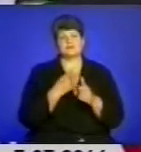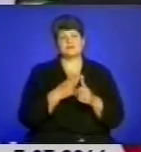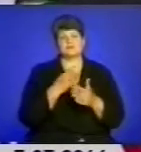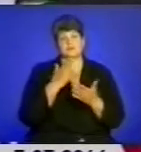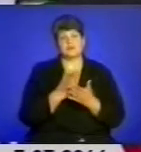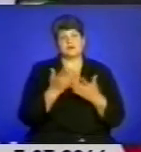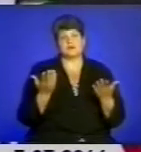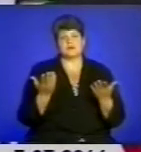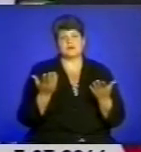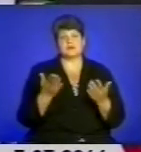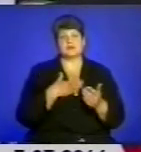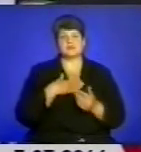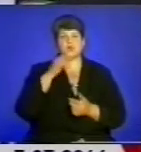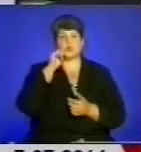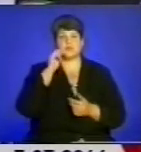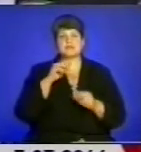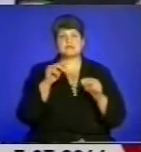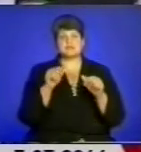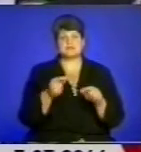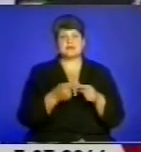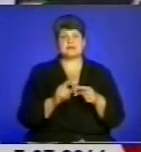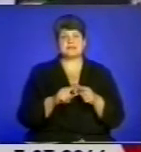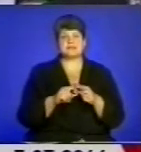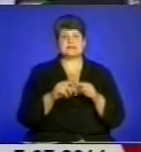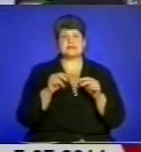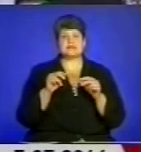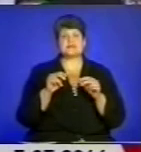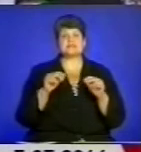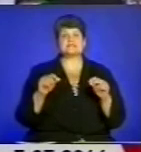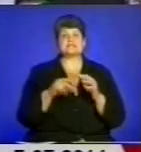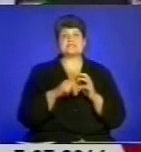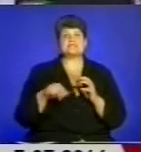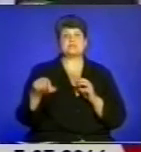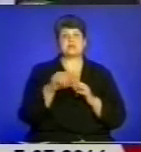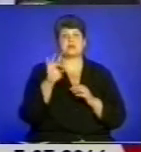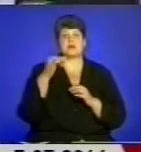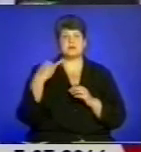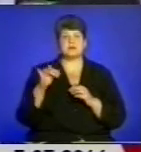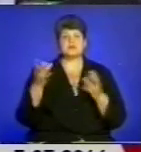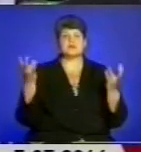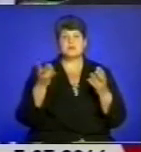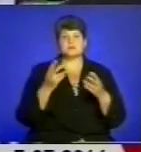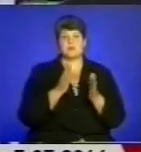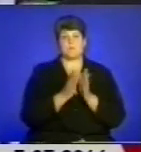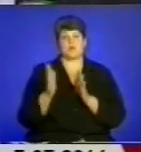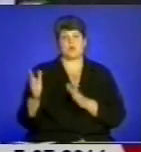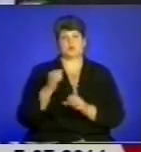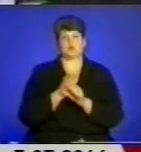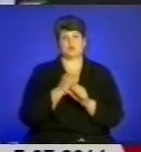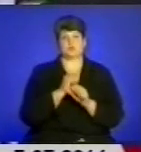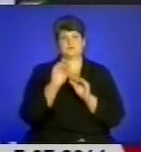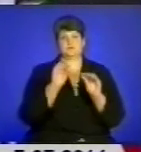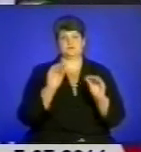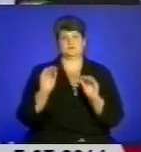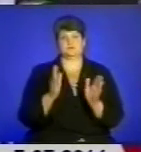і є. Наша українська земля – це фактично земний рай. Тільки порядок, тому самому, що наводити,